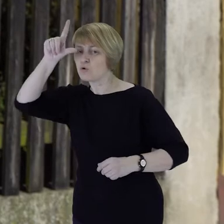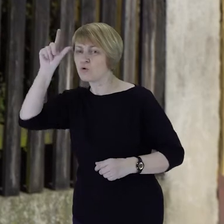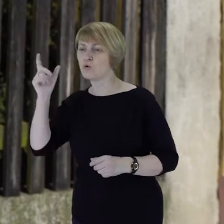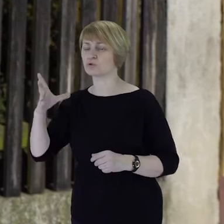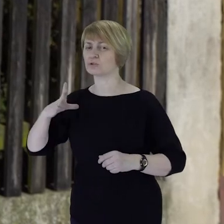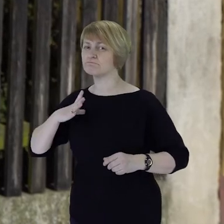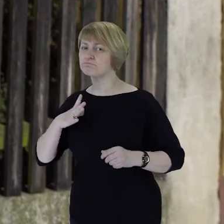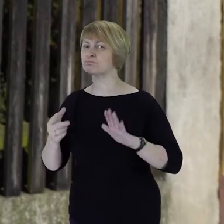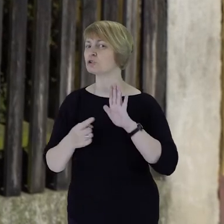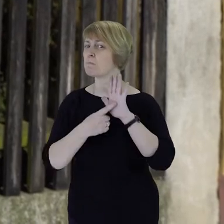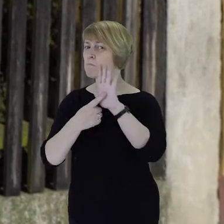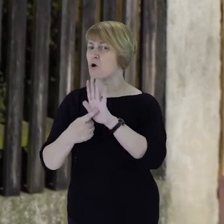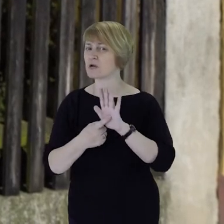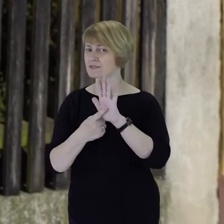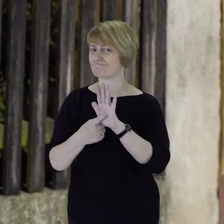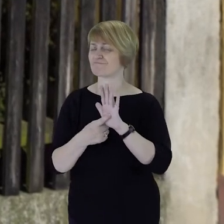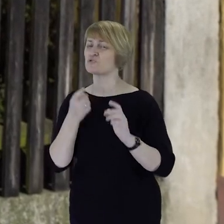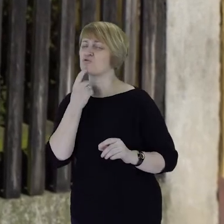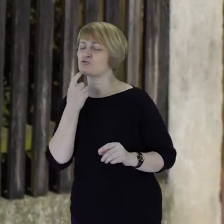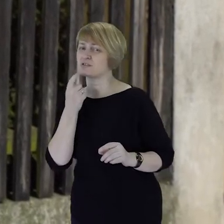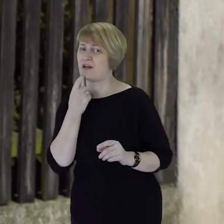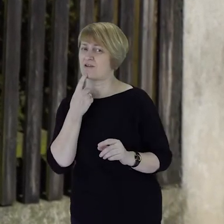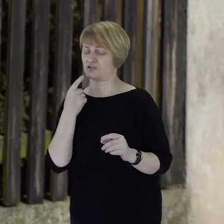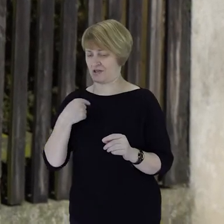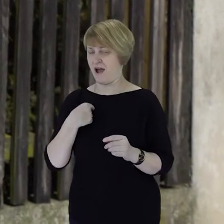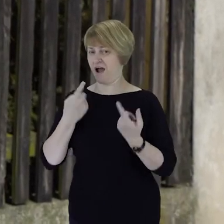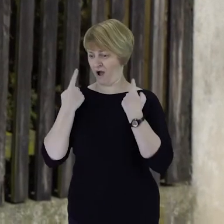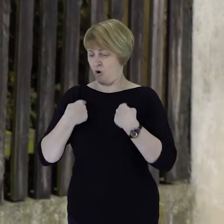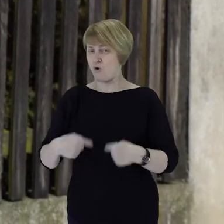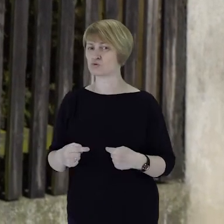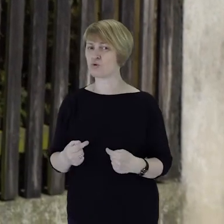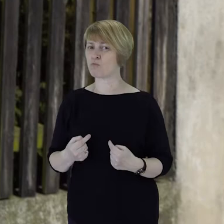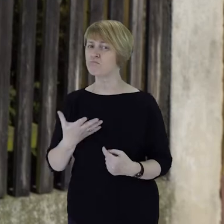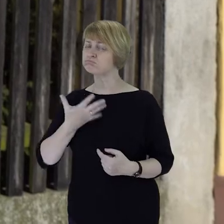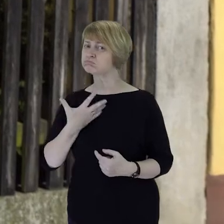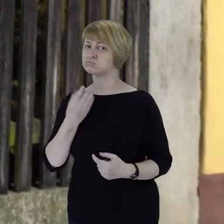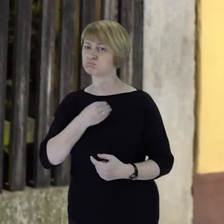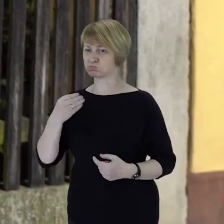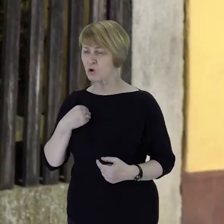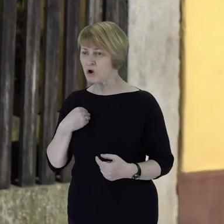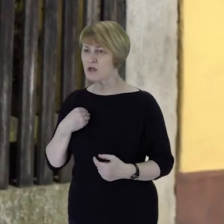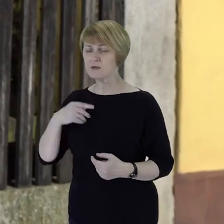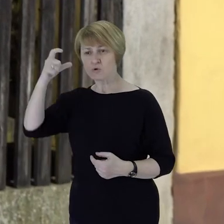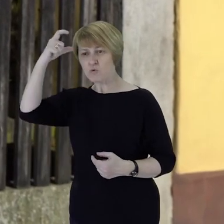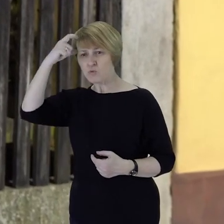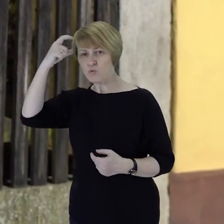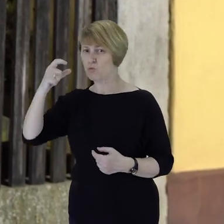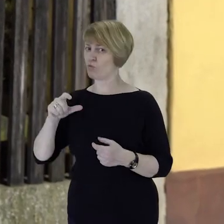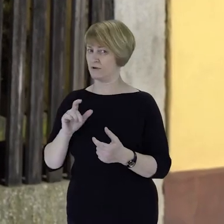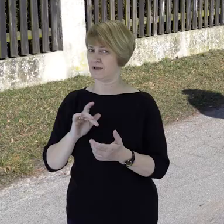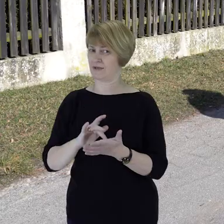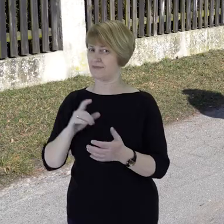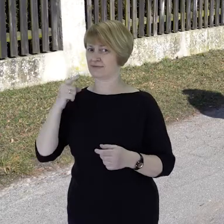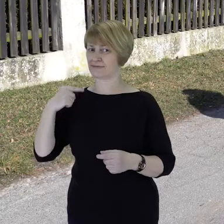pokazywali, że bycie Polakiem to jest ich taki główny cel w